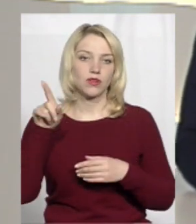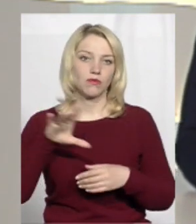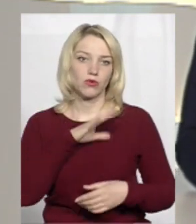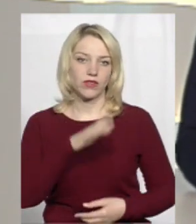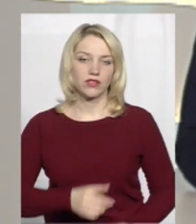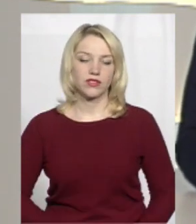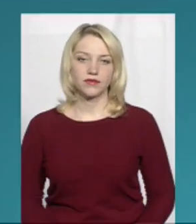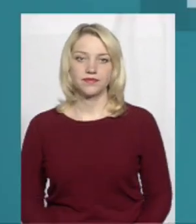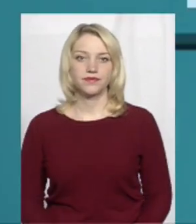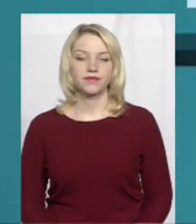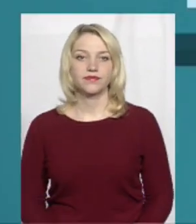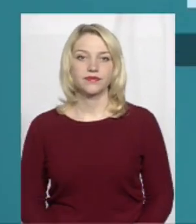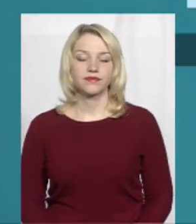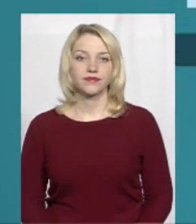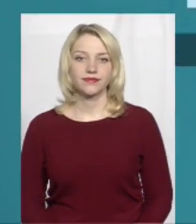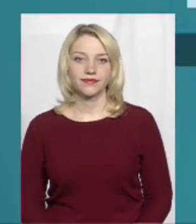відбувалося.